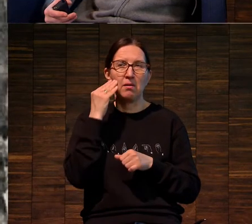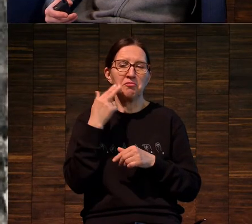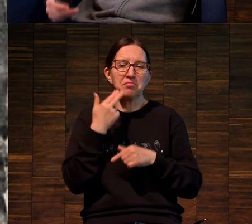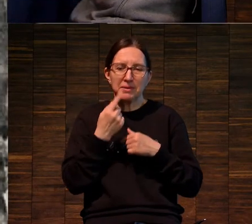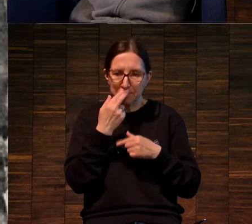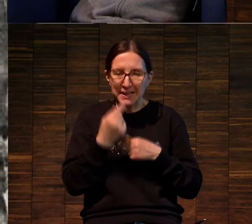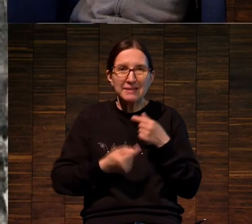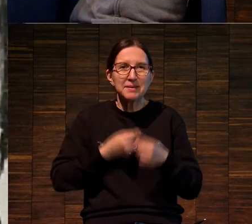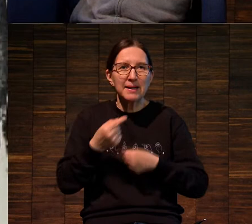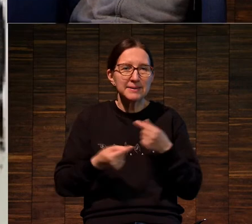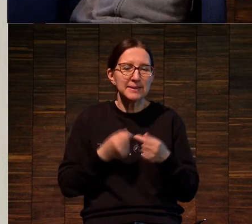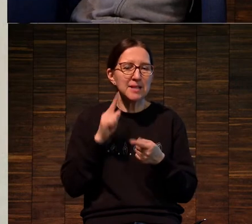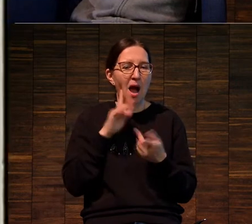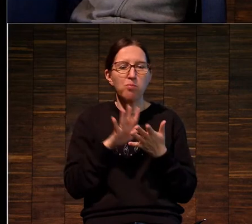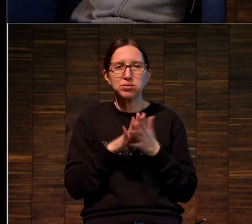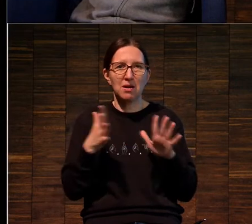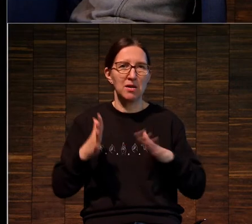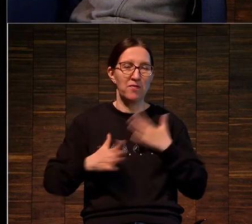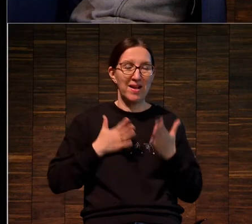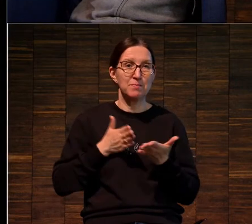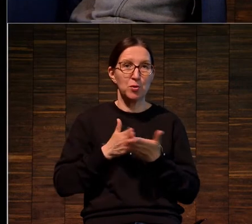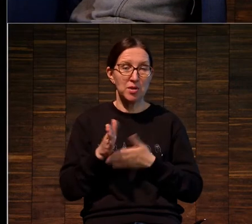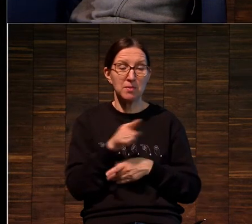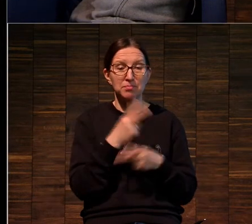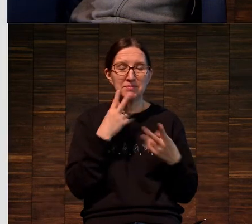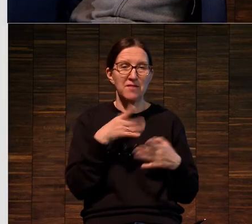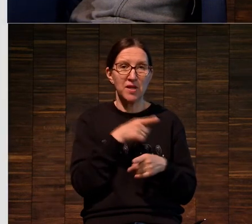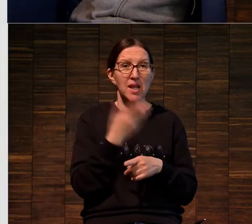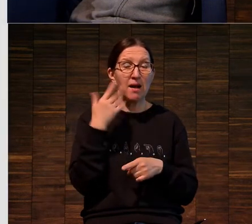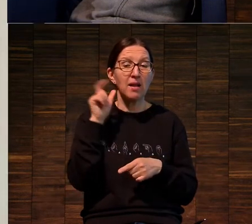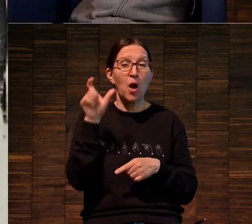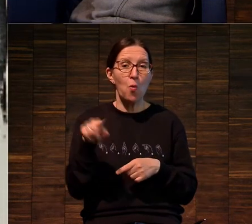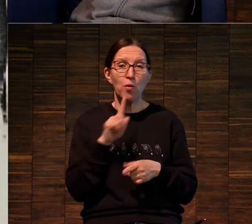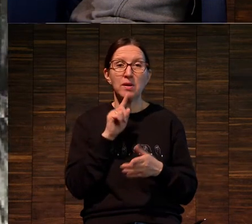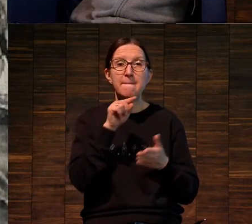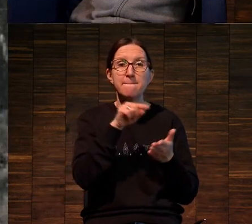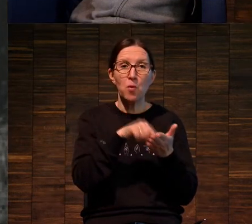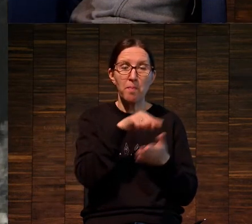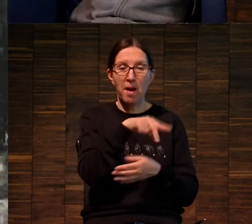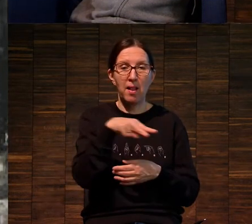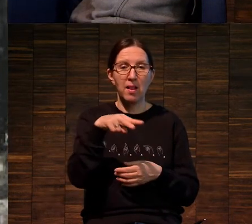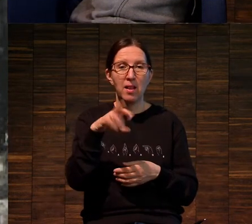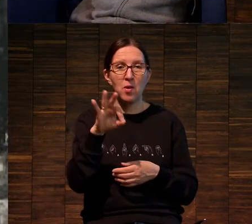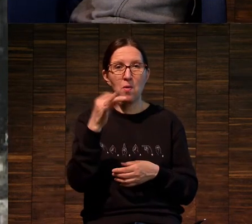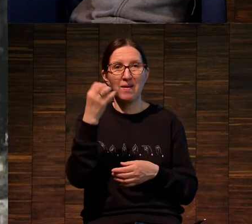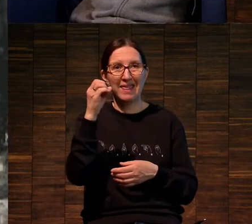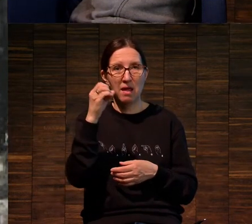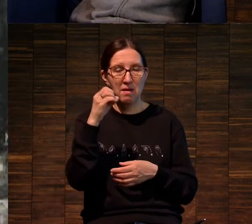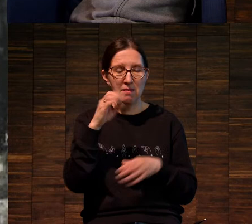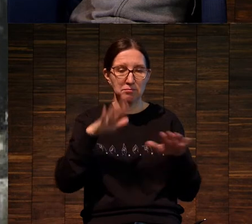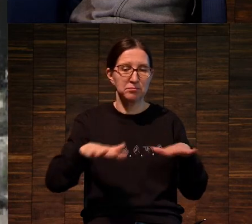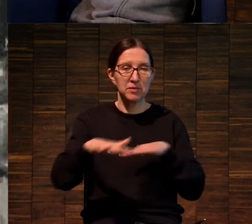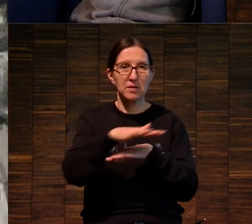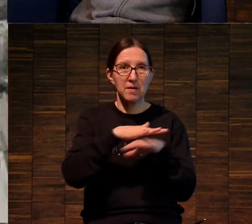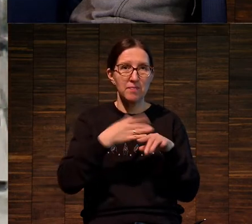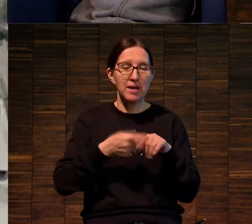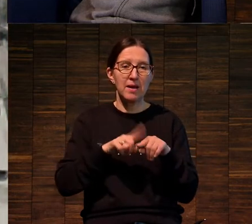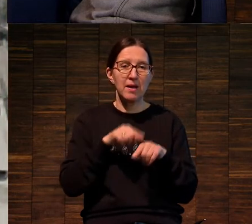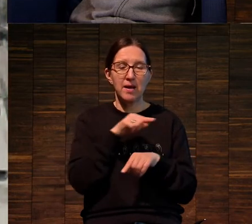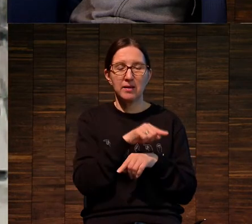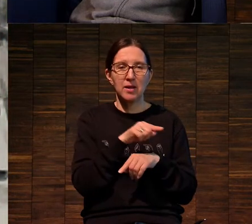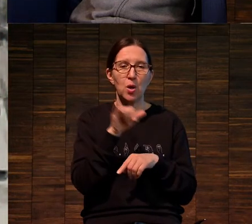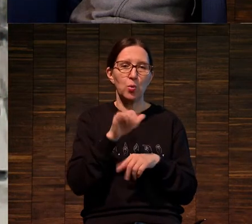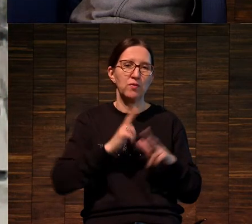И здесь это видно. И когда он попал в ЛАЕ, это вот Universal